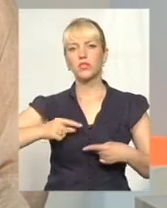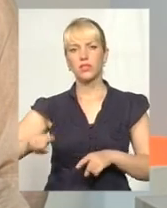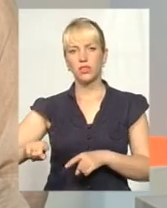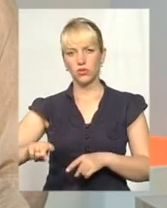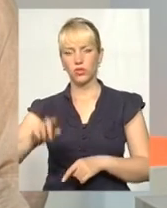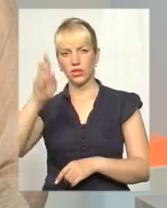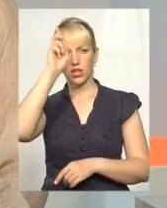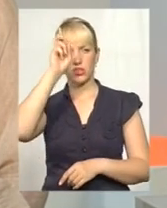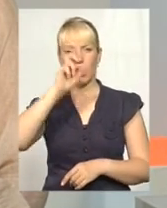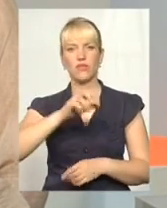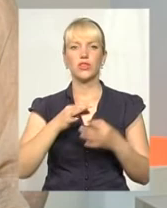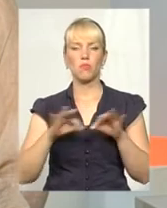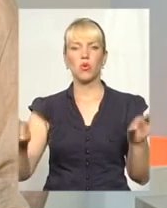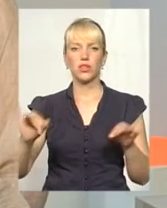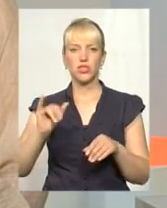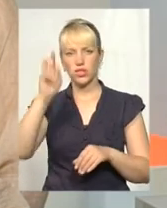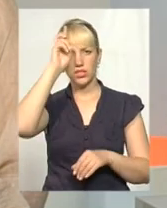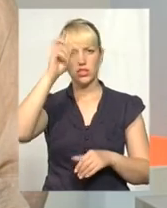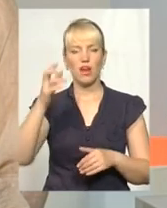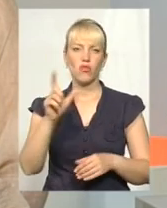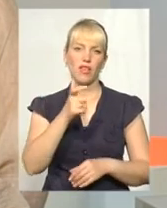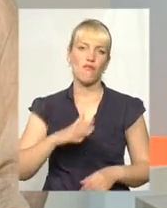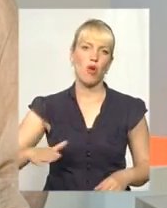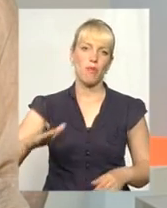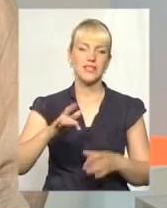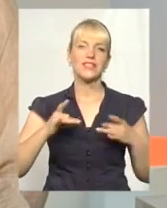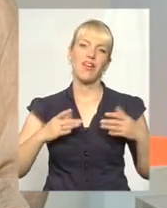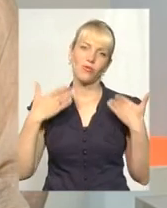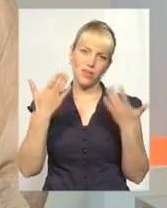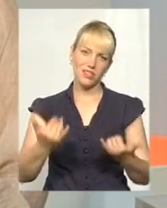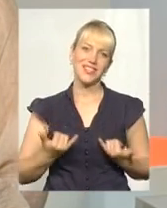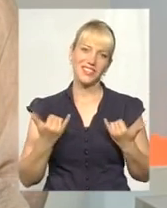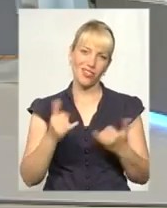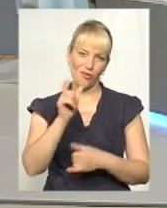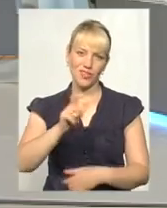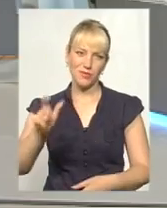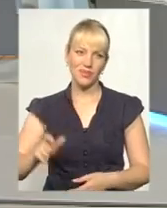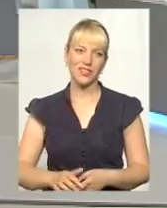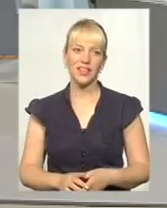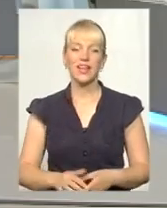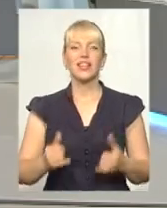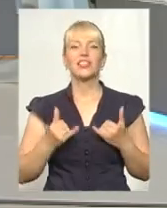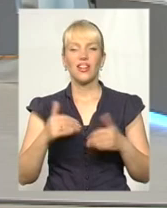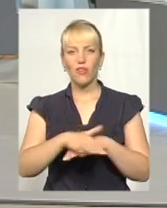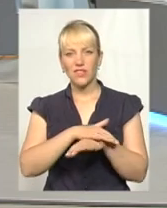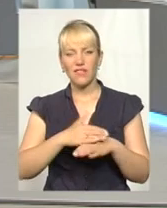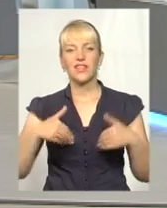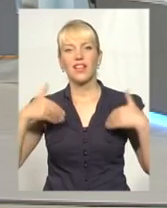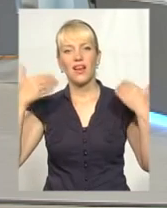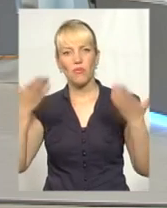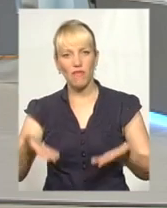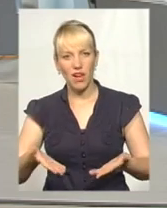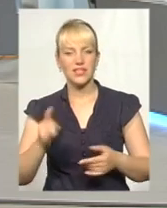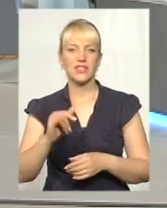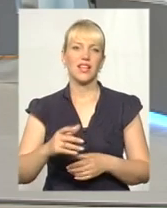держави демократичної, як держави європейської. Святом вас, шановні земляки. Шановна громада, я вас вітаю